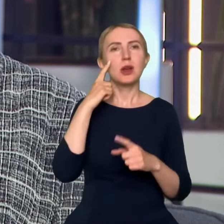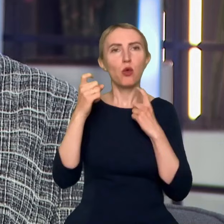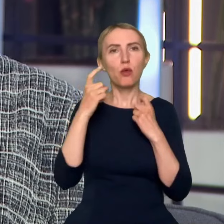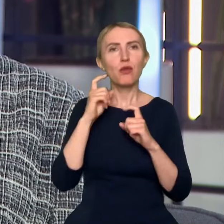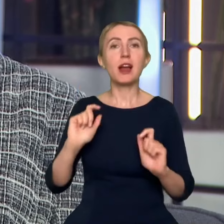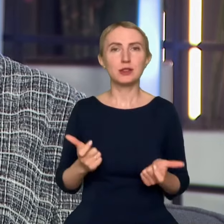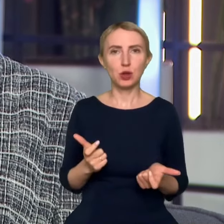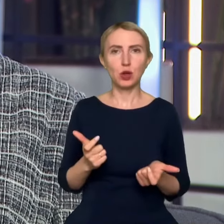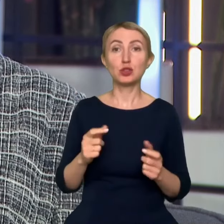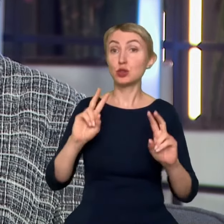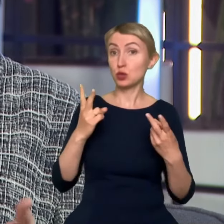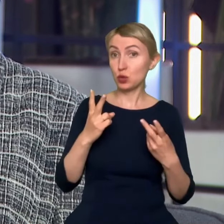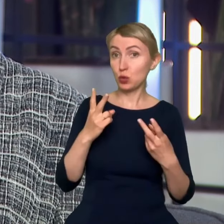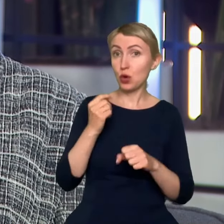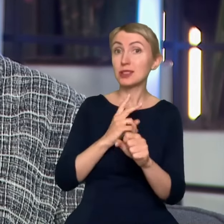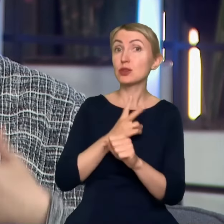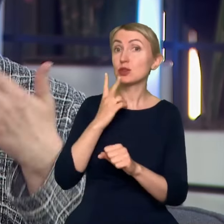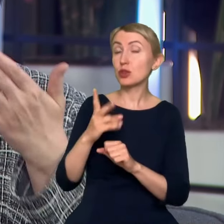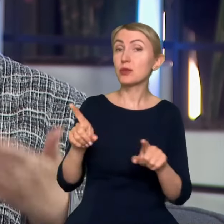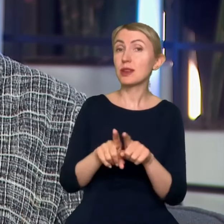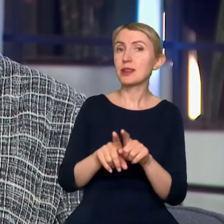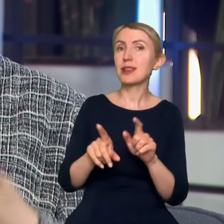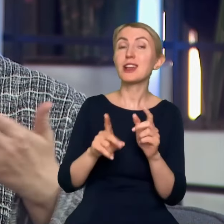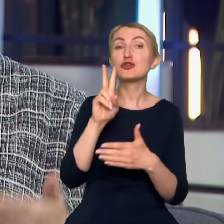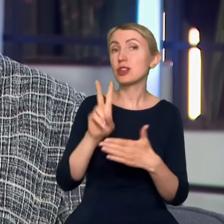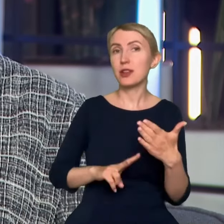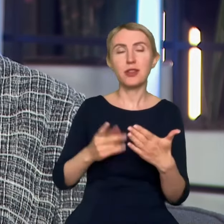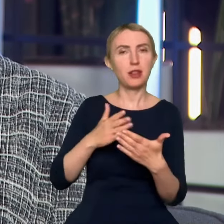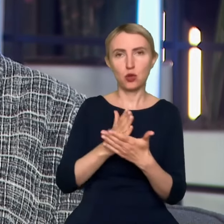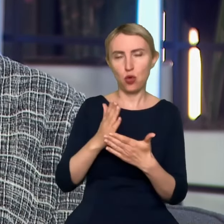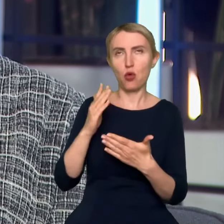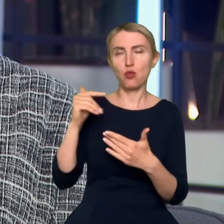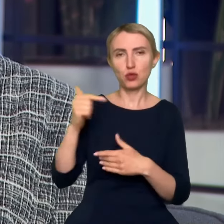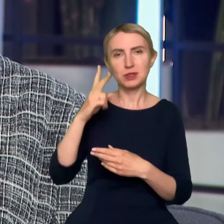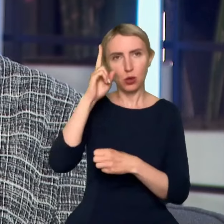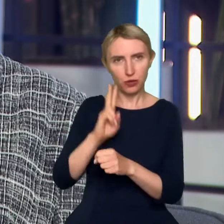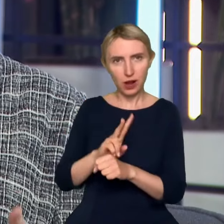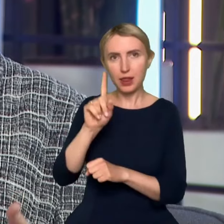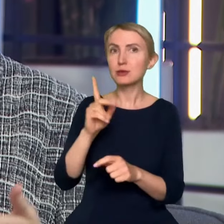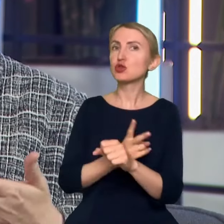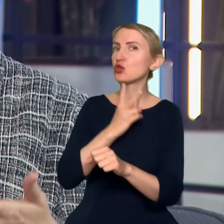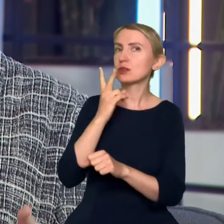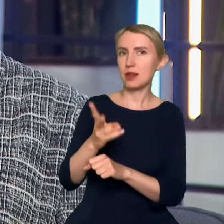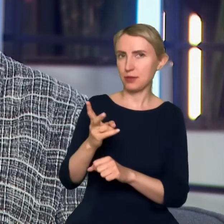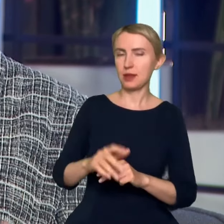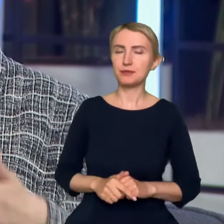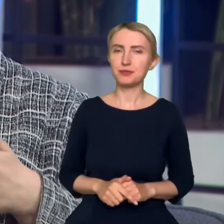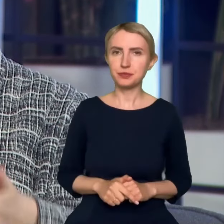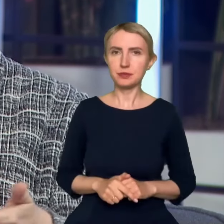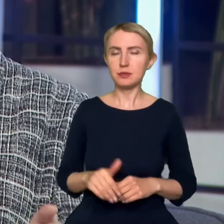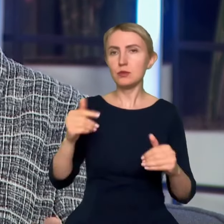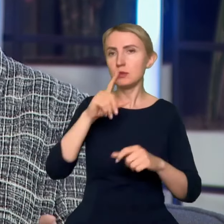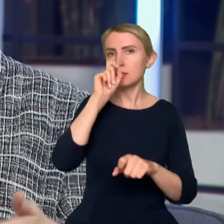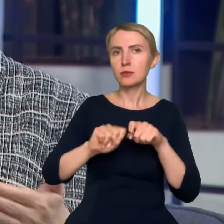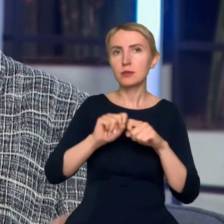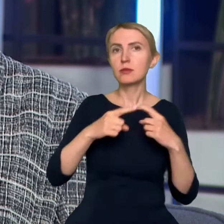źródło jest dostępne również dla czytelnika. Nie tylko musi być wiarygodne, ale musi być przede wszystkim możliwe do zweryfikowania, nie